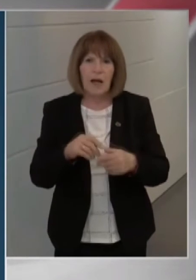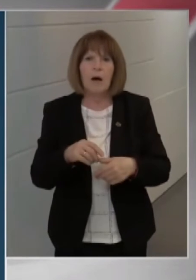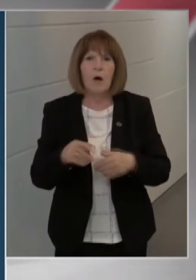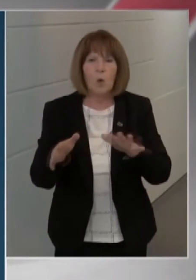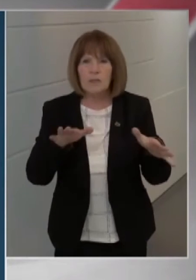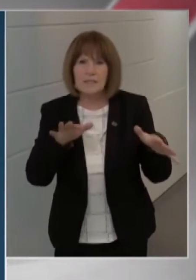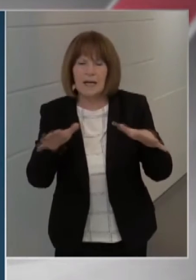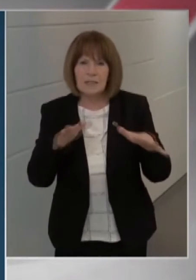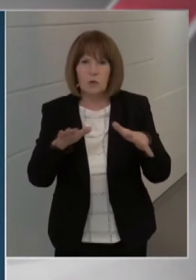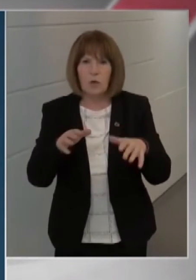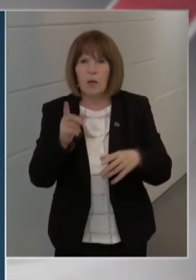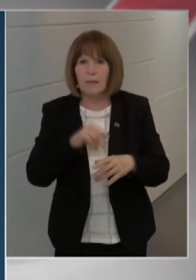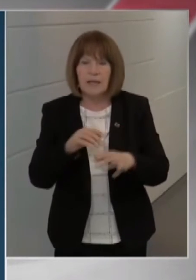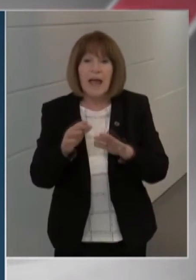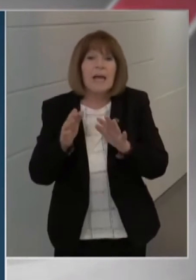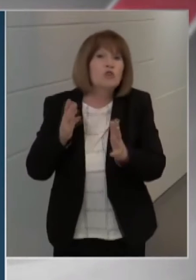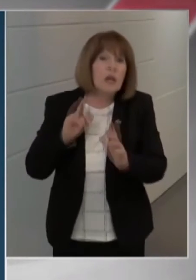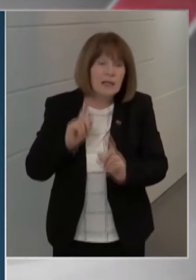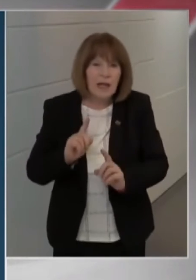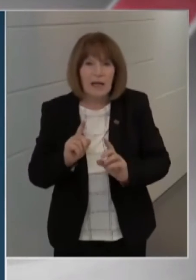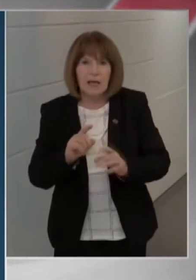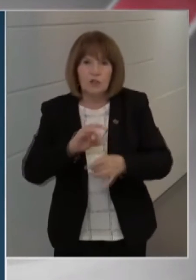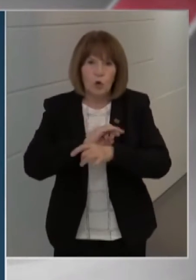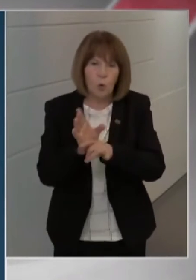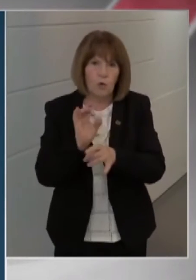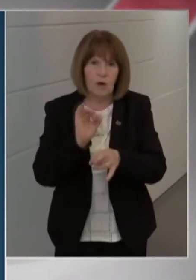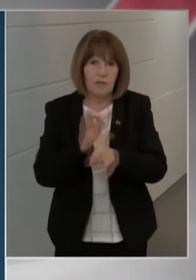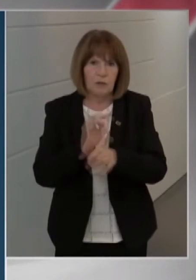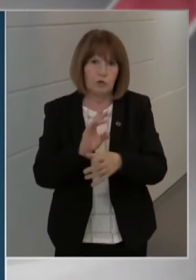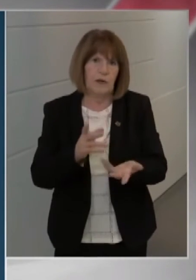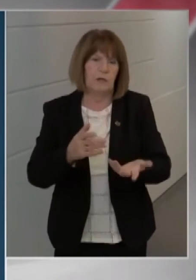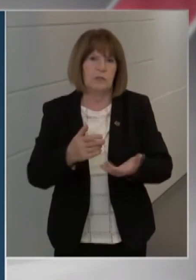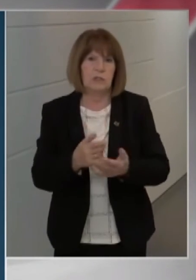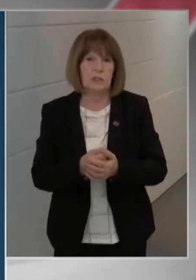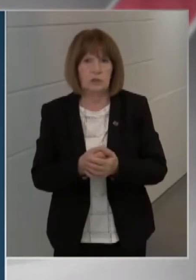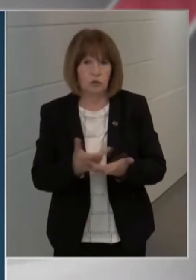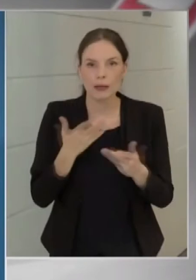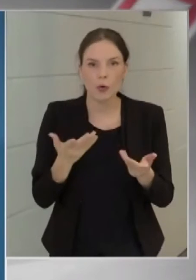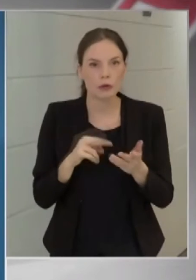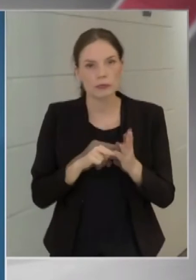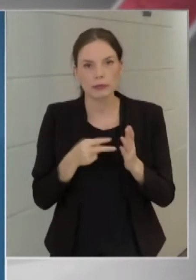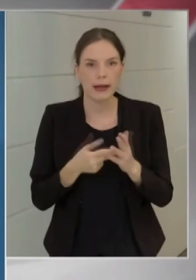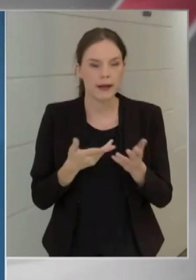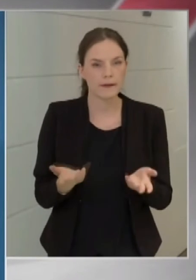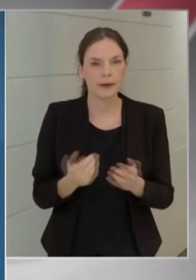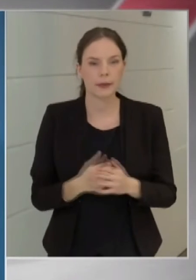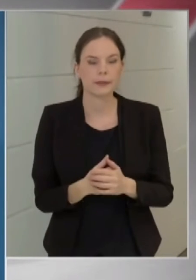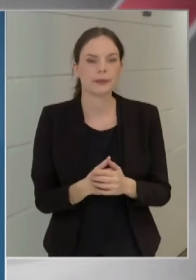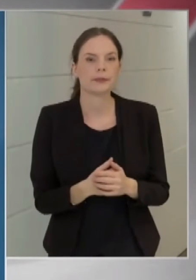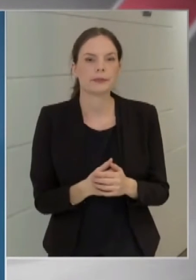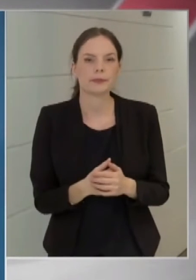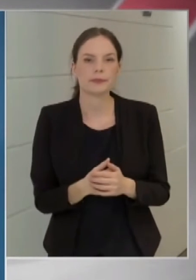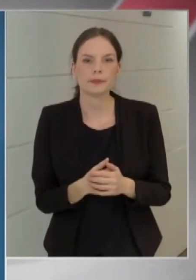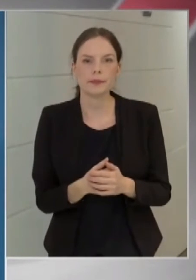kockázatokat, amit egy esetleges koronavírus fertőzés hord magában. A tájékoztató végén